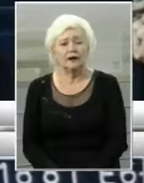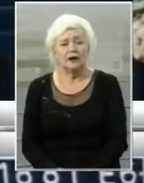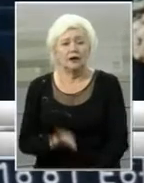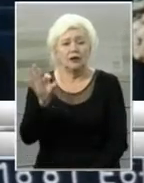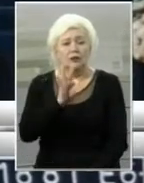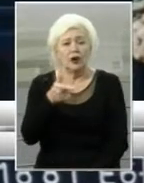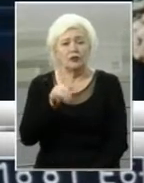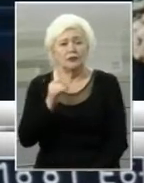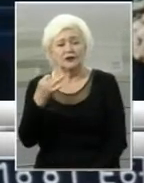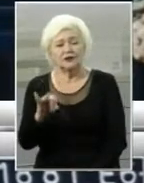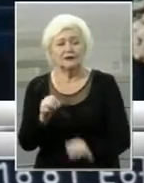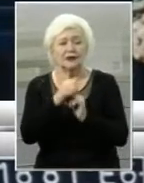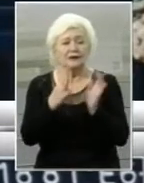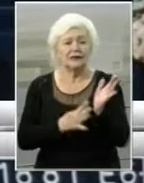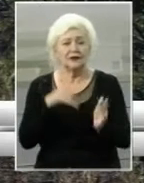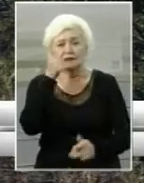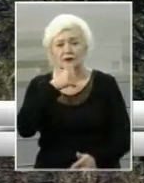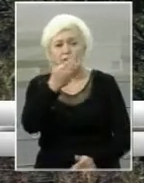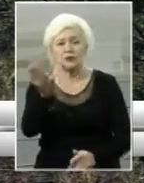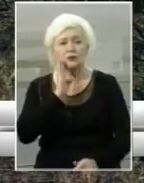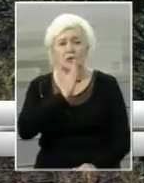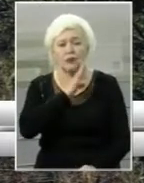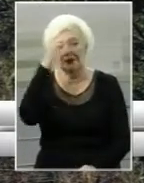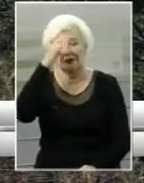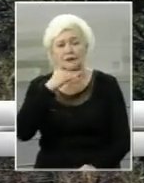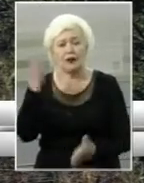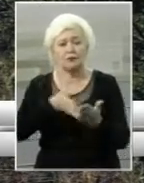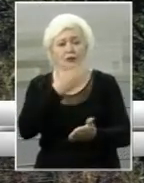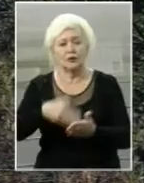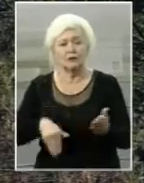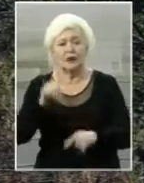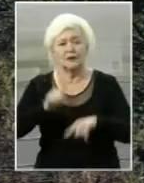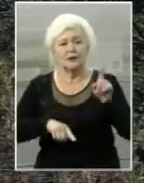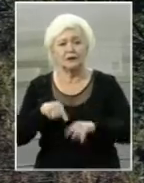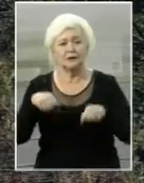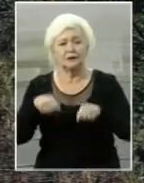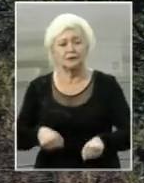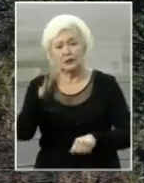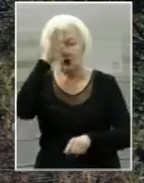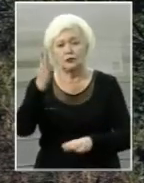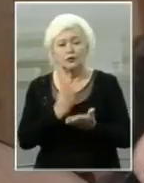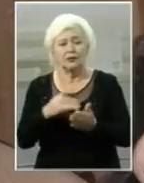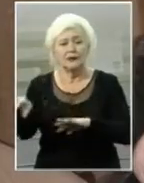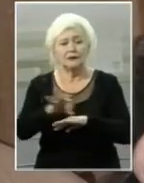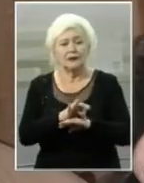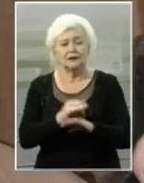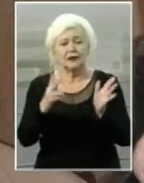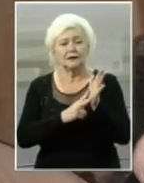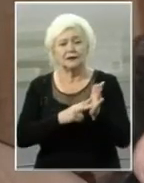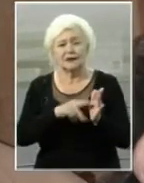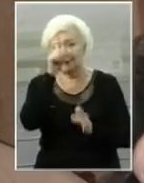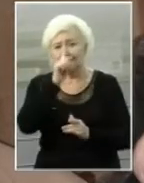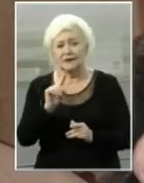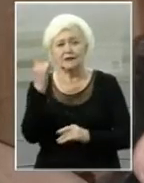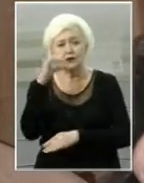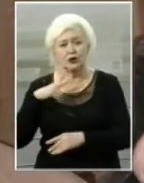Олександру Горбачевському 19 років. Його мати і тато позбавлені батьківських прав. У хлопця є наречений 7-місячна донька. Зараз